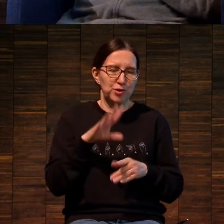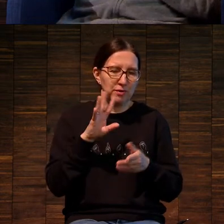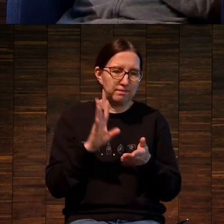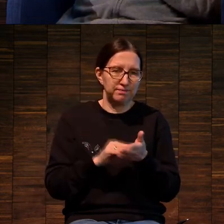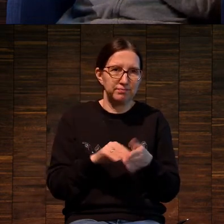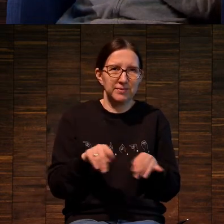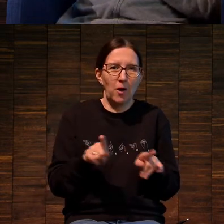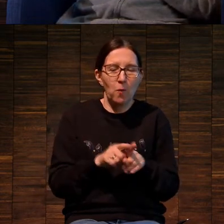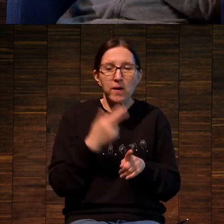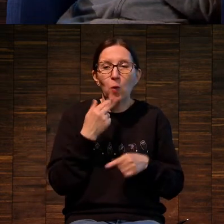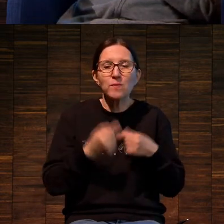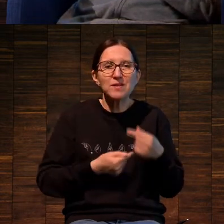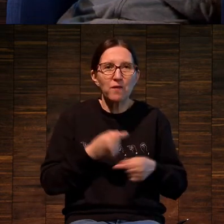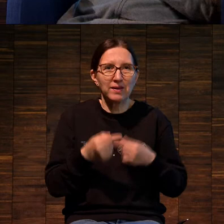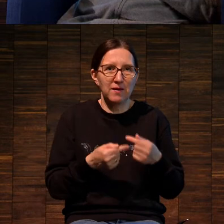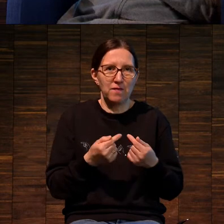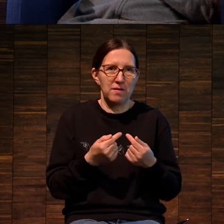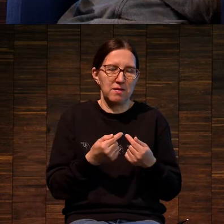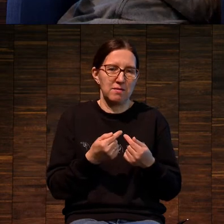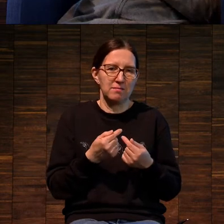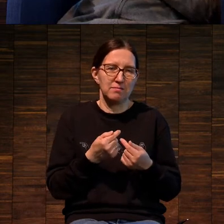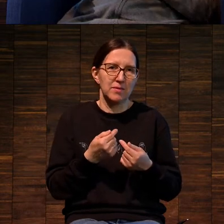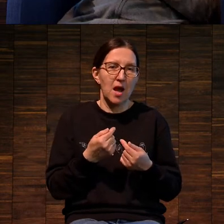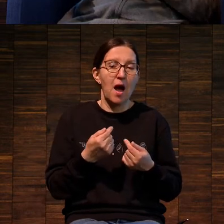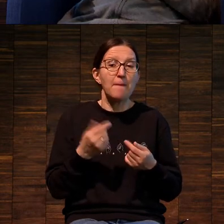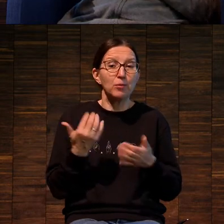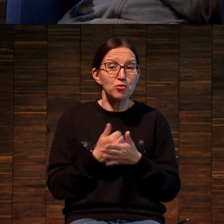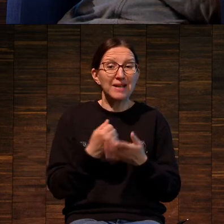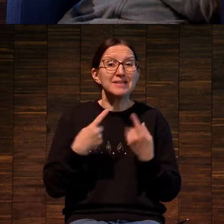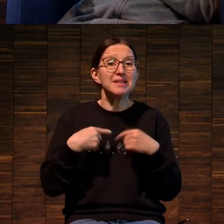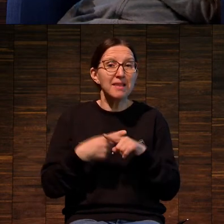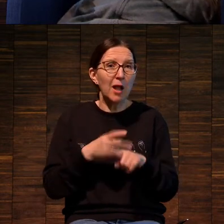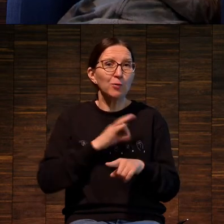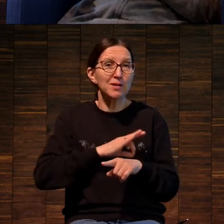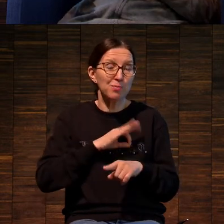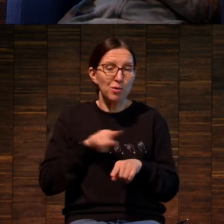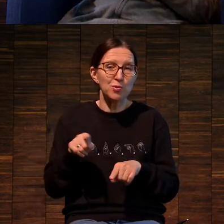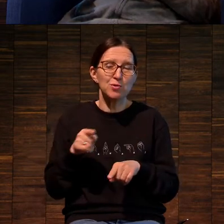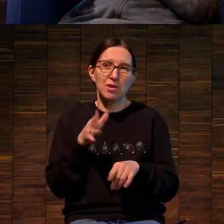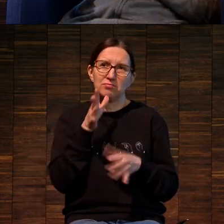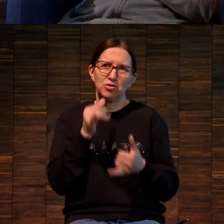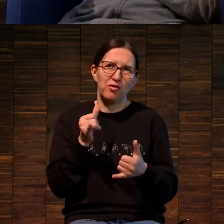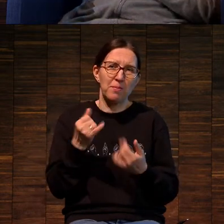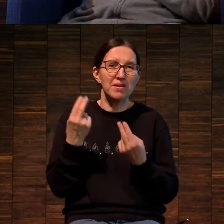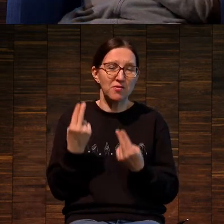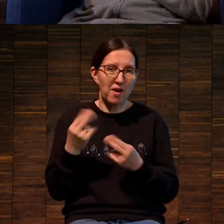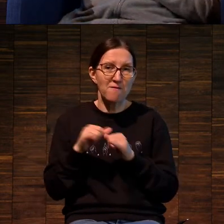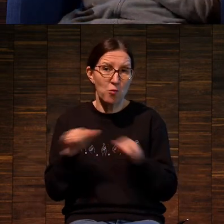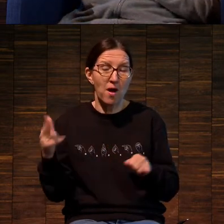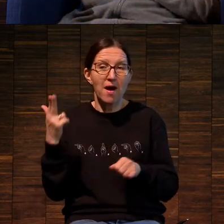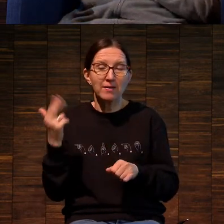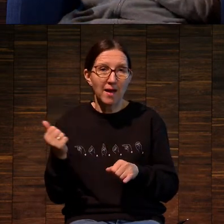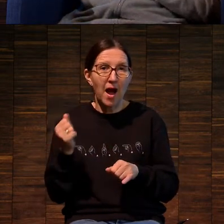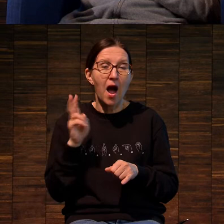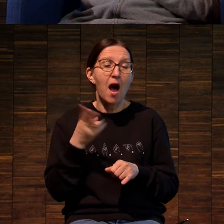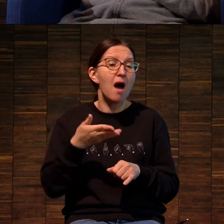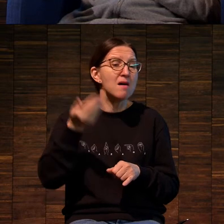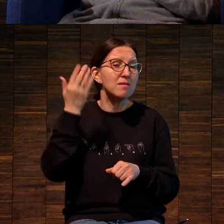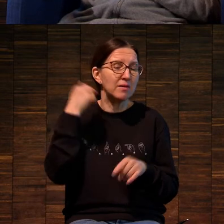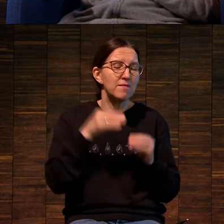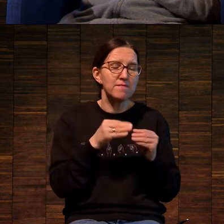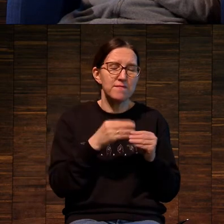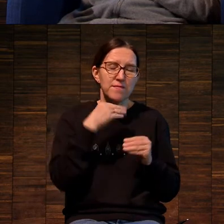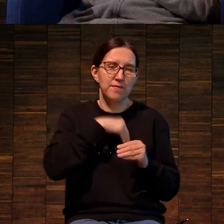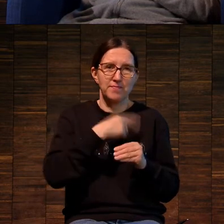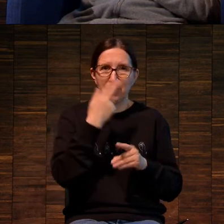на передовой все это, на передовой технических свершений, а с другой стороны, люди, которые этим занимаются, они очень